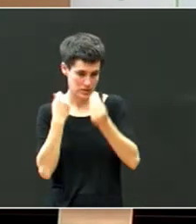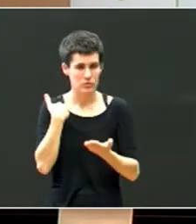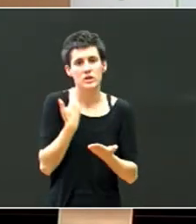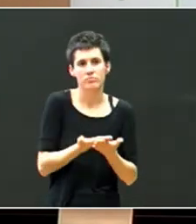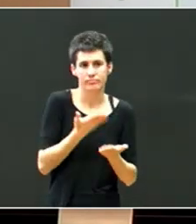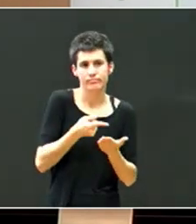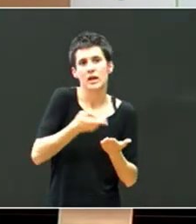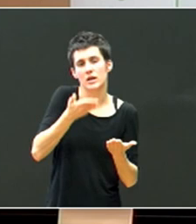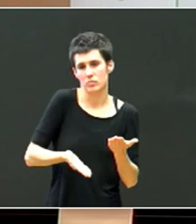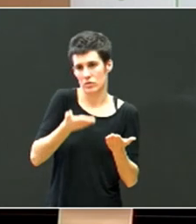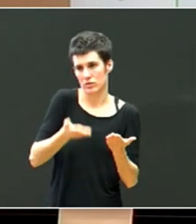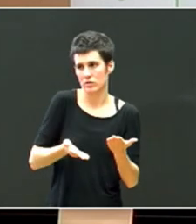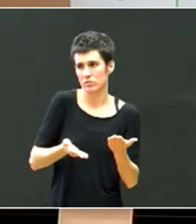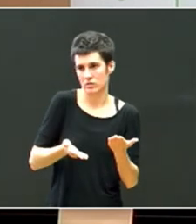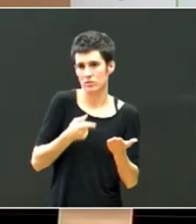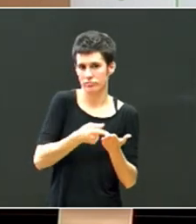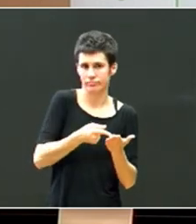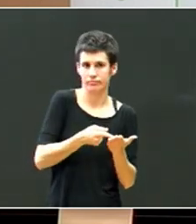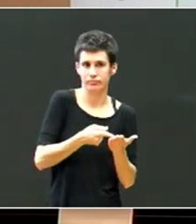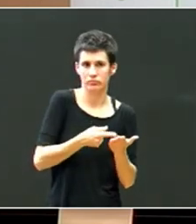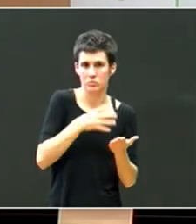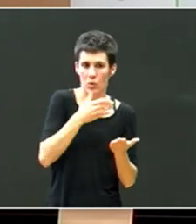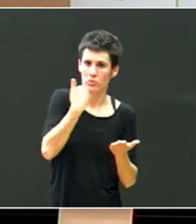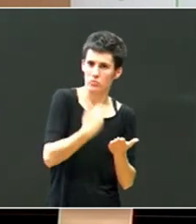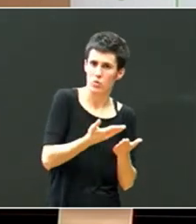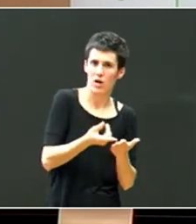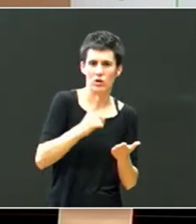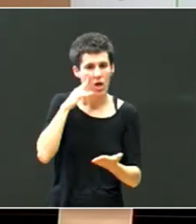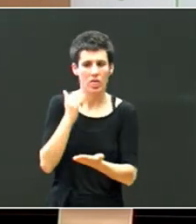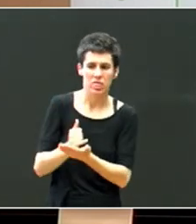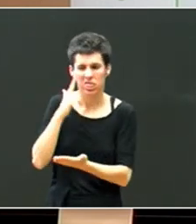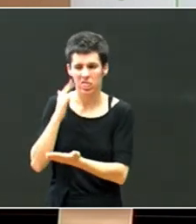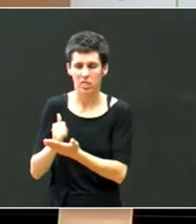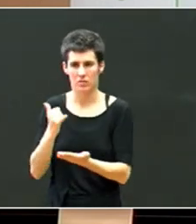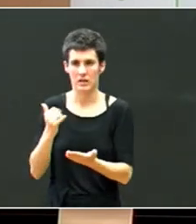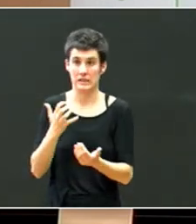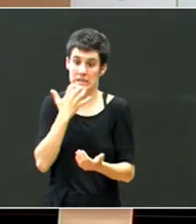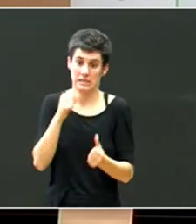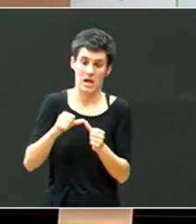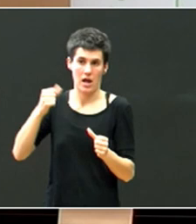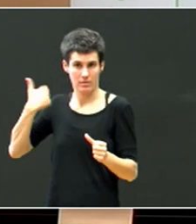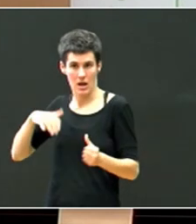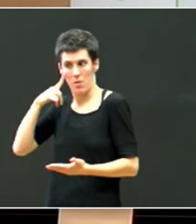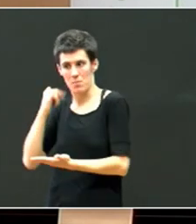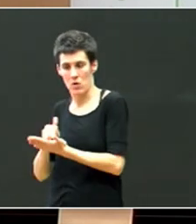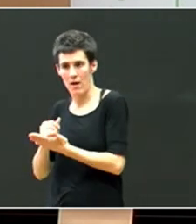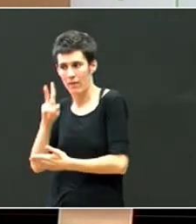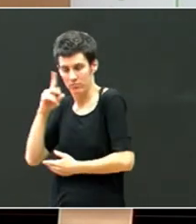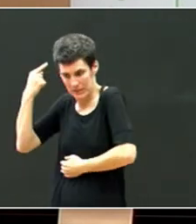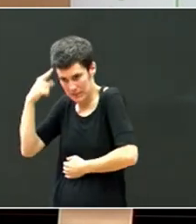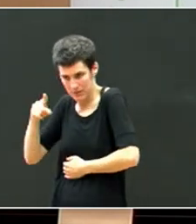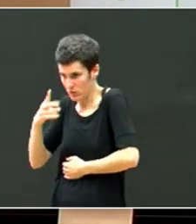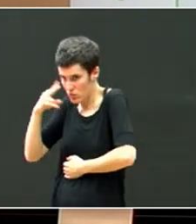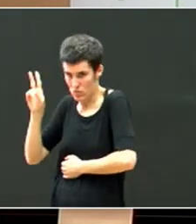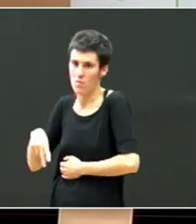ez garela ebili behar, probatzen eta gauzak, ja probatuta dausenak ez da benak funtzionatzen horrek ipintzen, eta